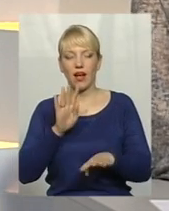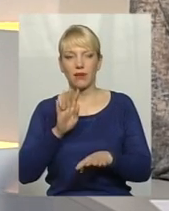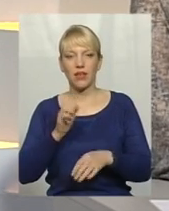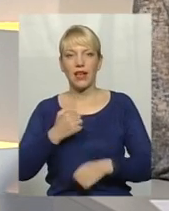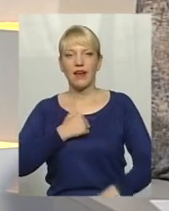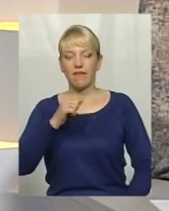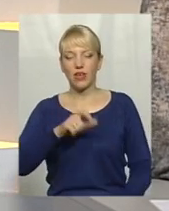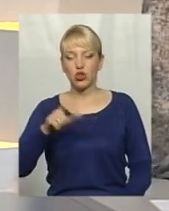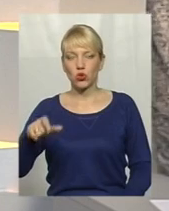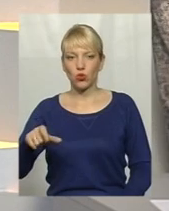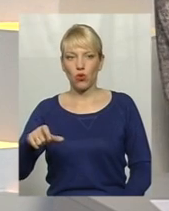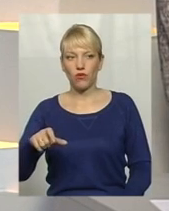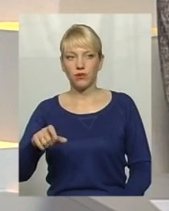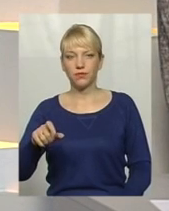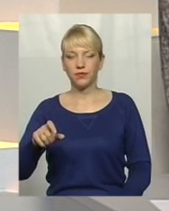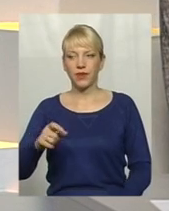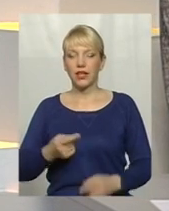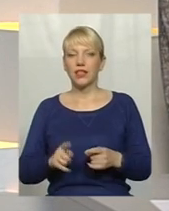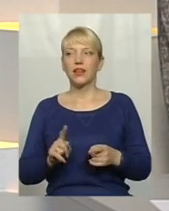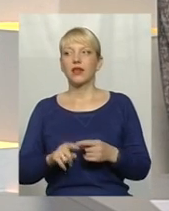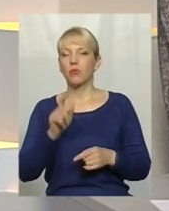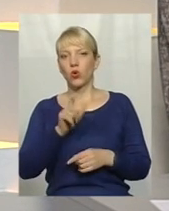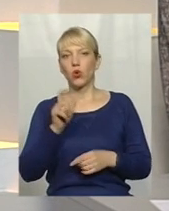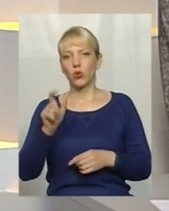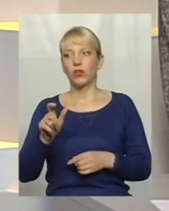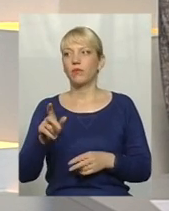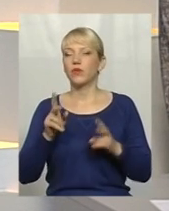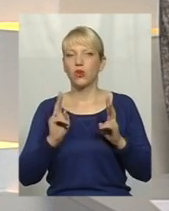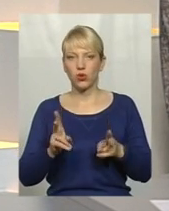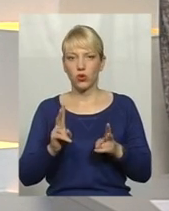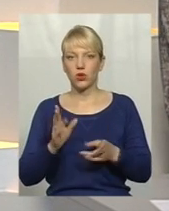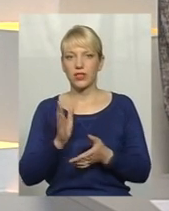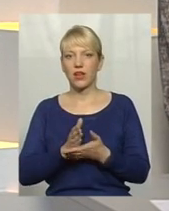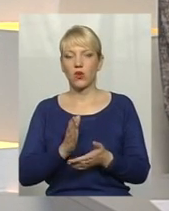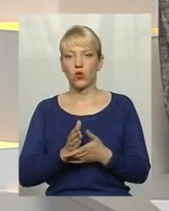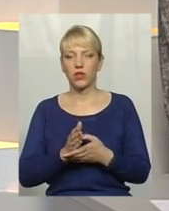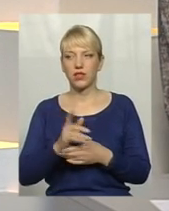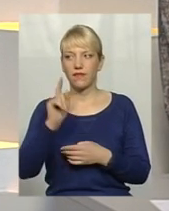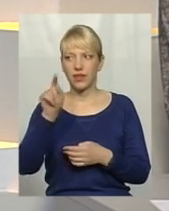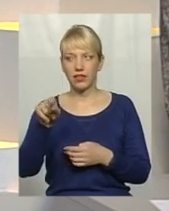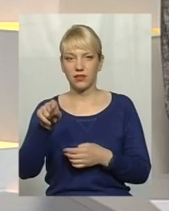військовим, допомогти тим людям, які знаходяться в тих